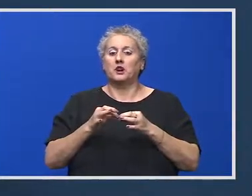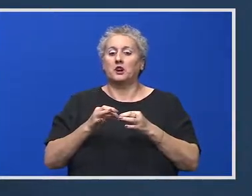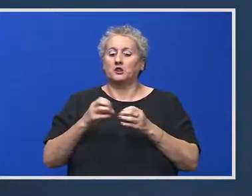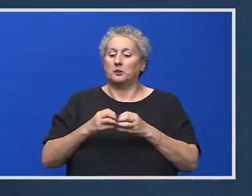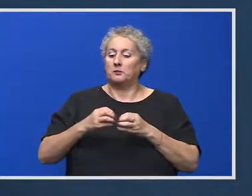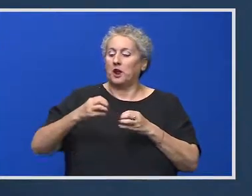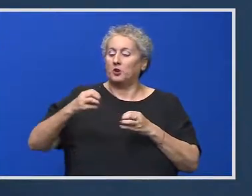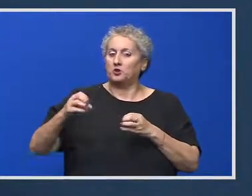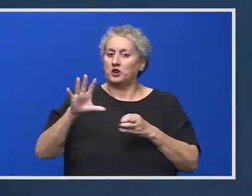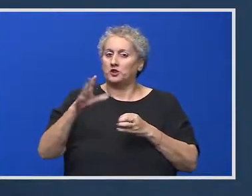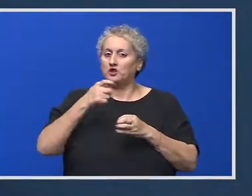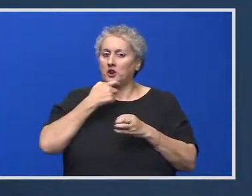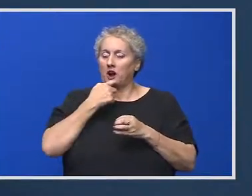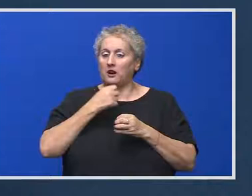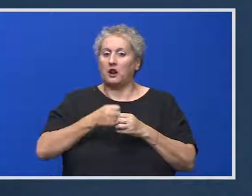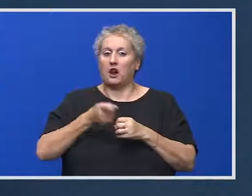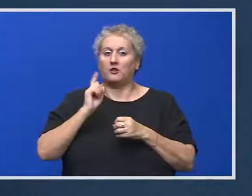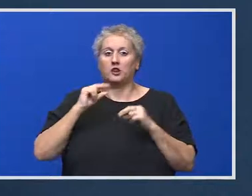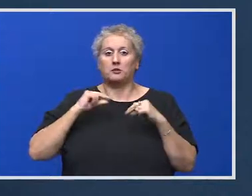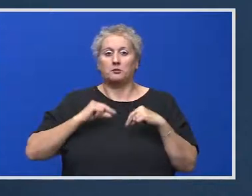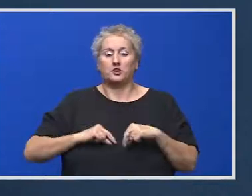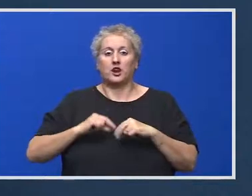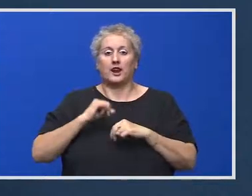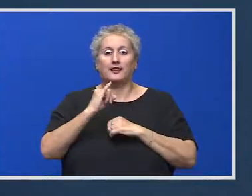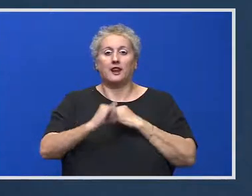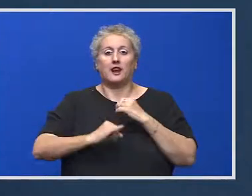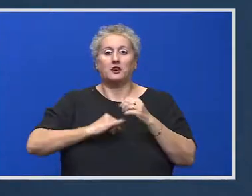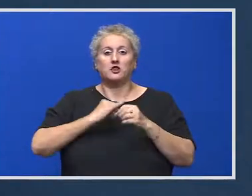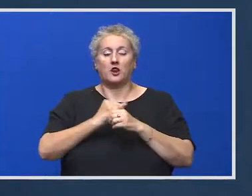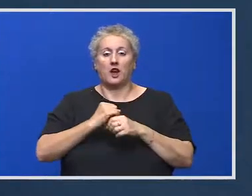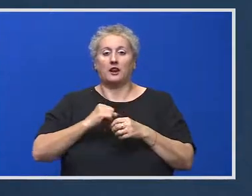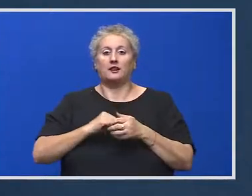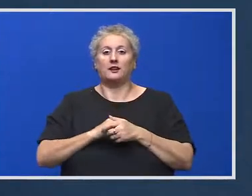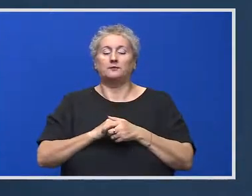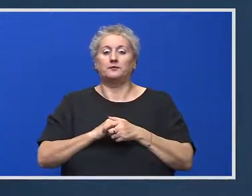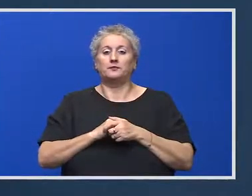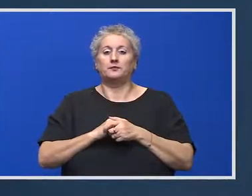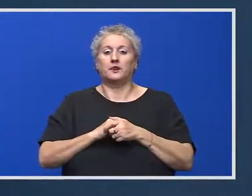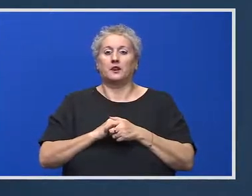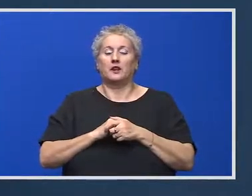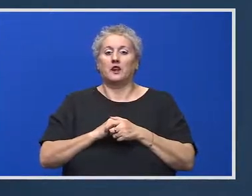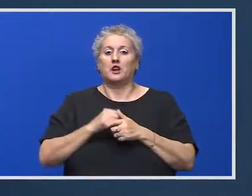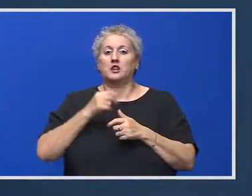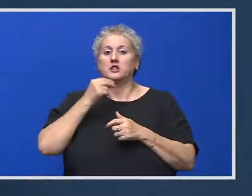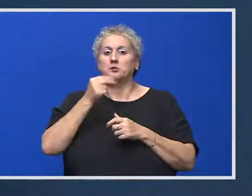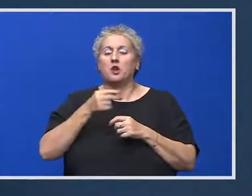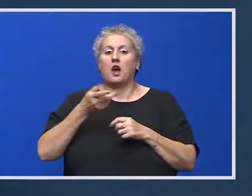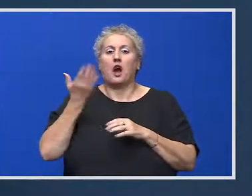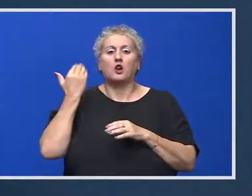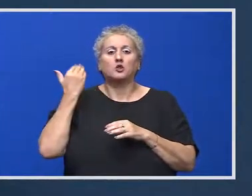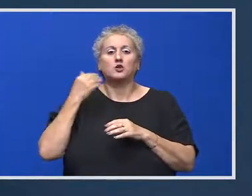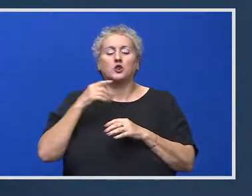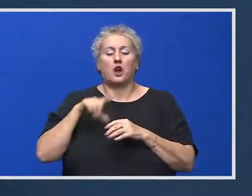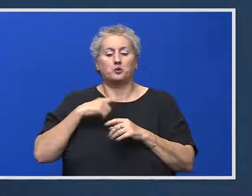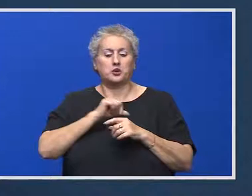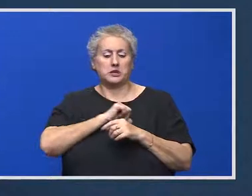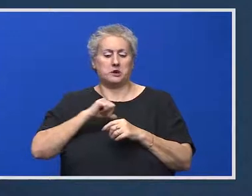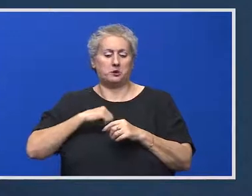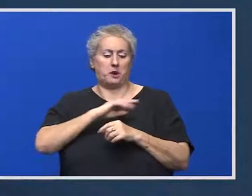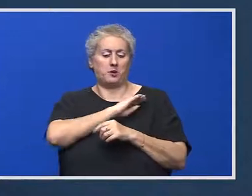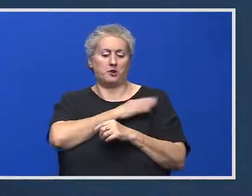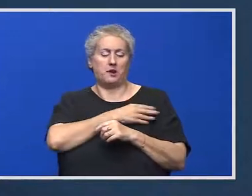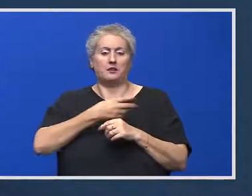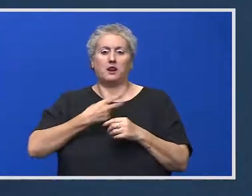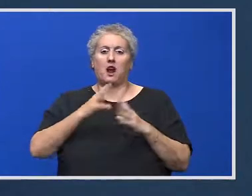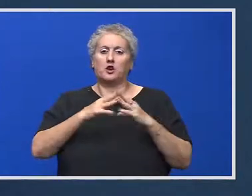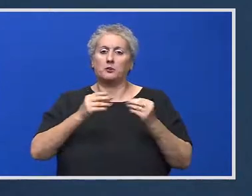ani. Propunerea a venit de la președintele bancii internaționale rusul Nicolai Kosov și spuneați atunci că e singura posibilitate ca România să